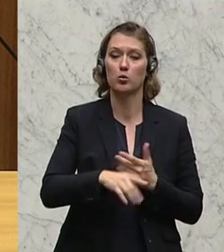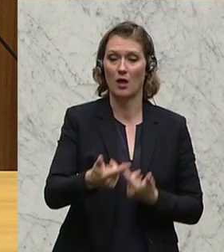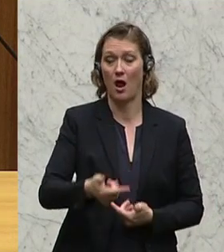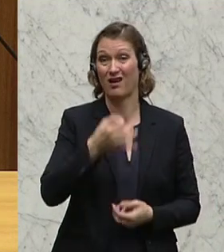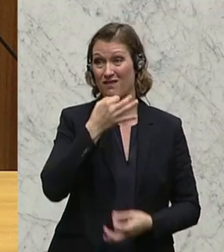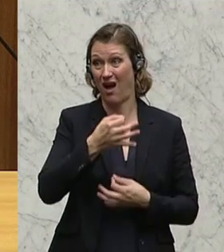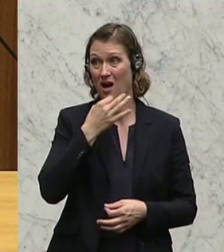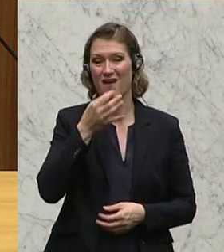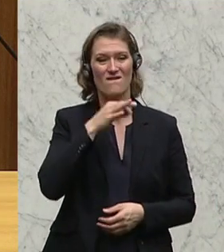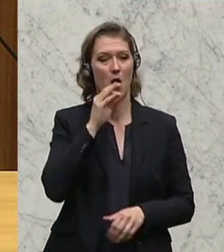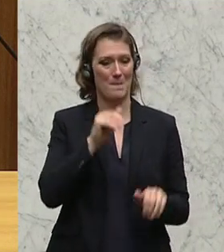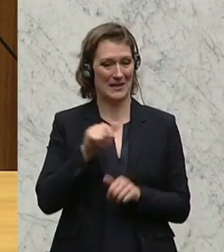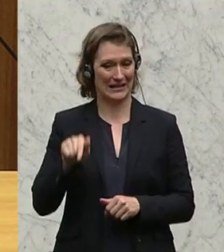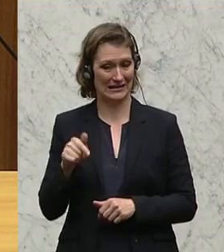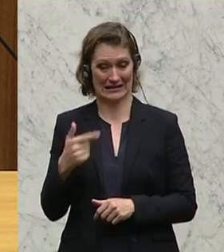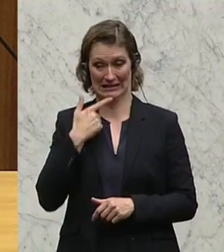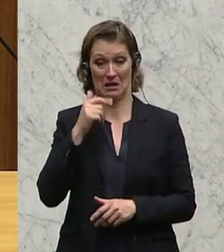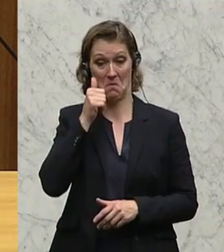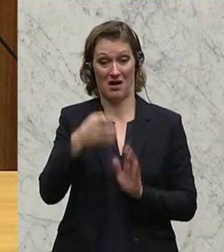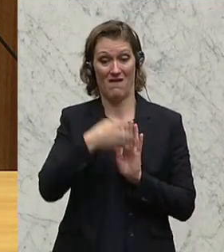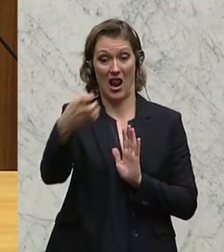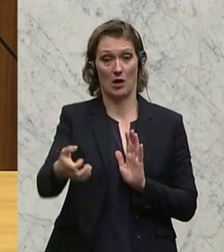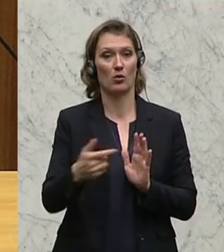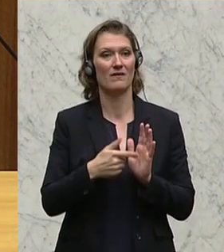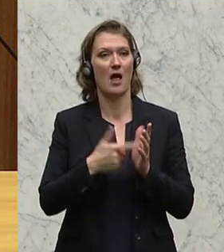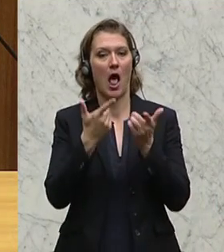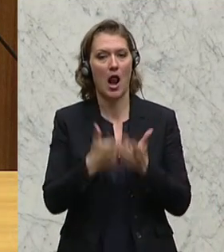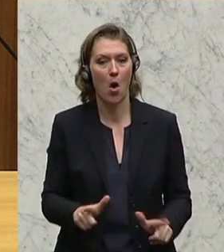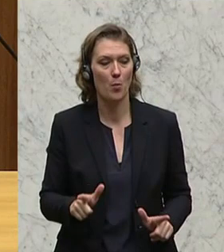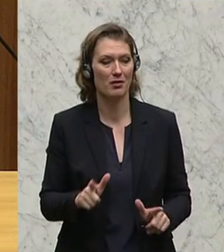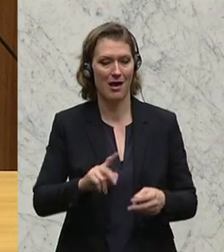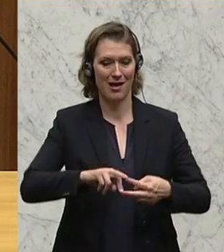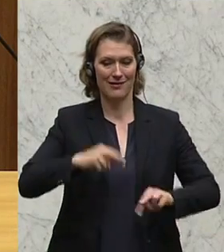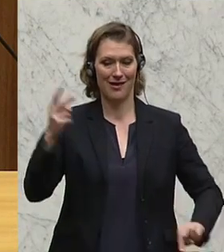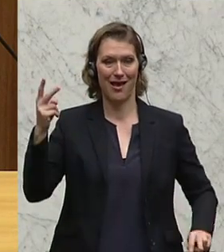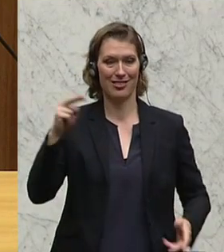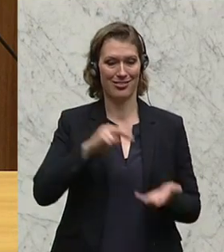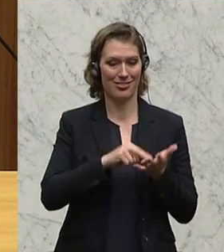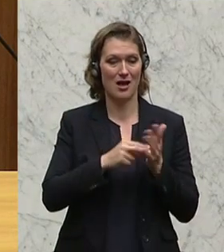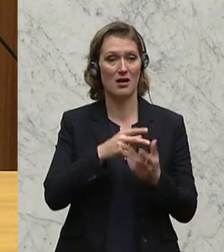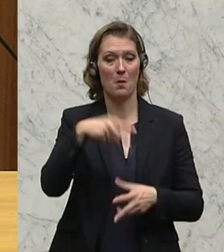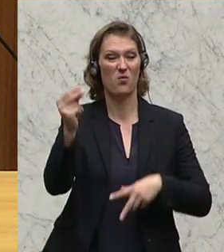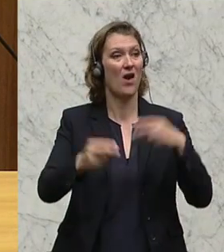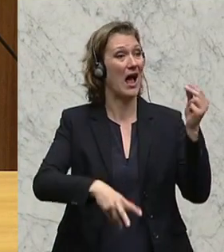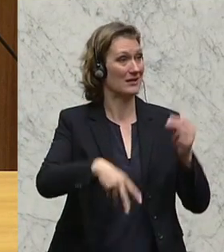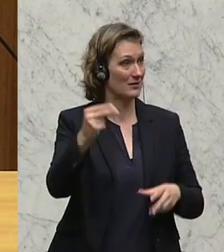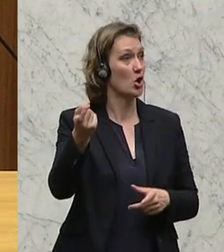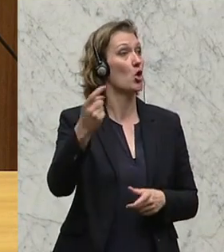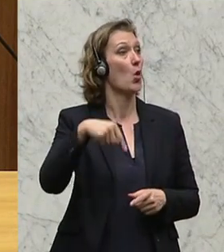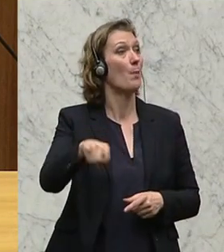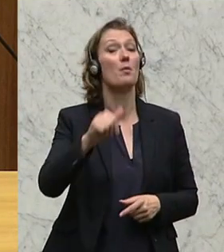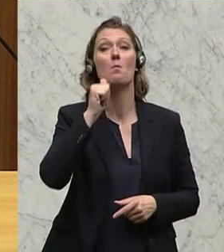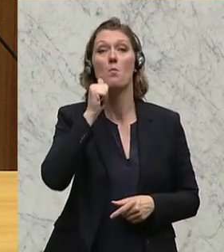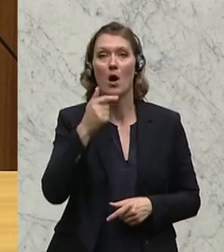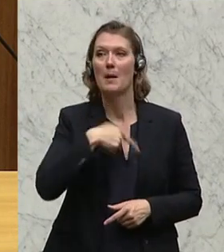Ministerin hat ja ehrlicherweise gesagt, morgen steht die Verlängerung der Zulassung von Gentechnikpflanzen in Europa an, die